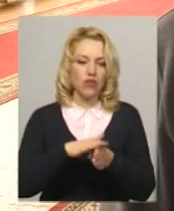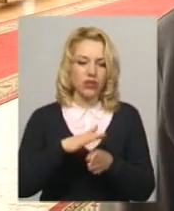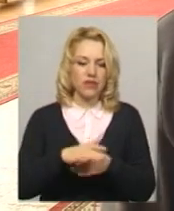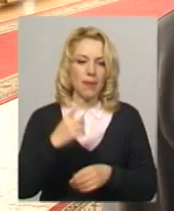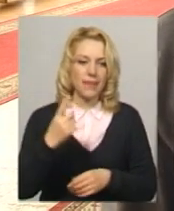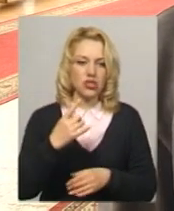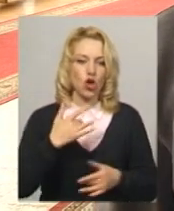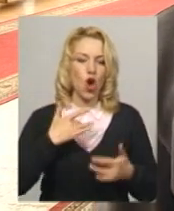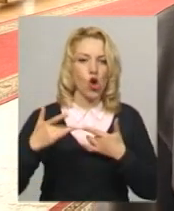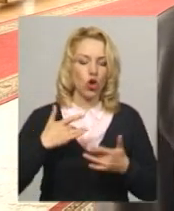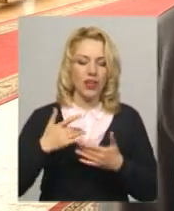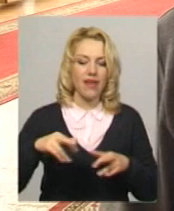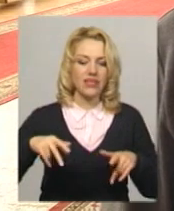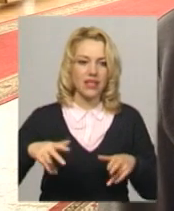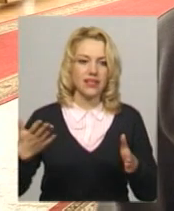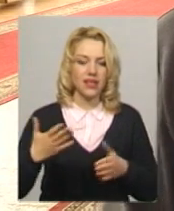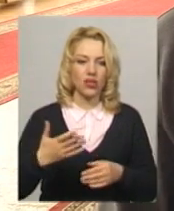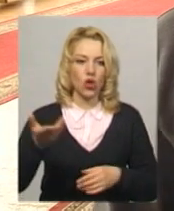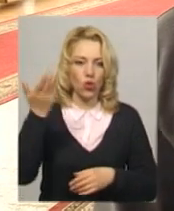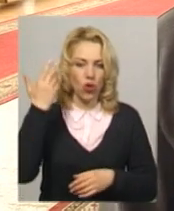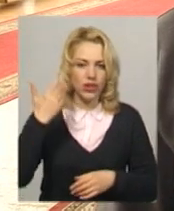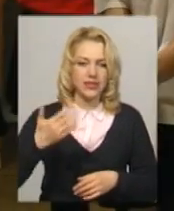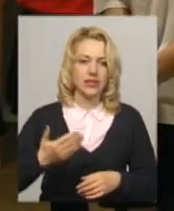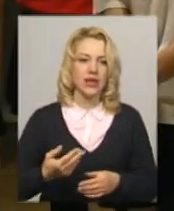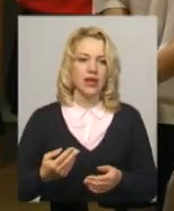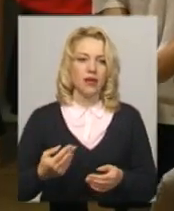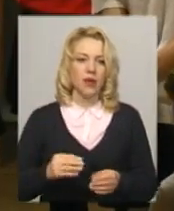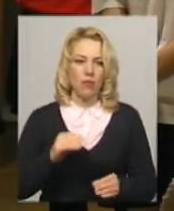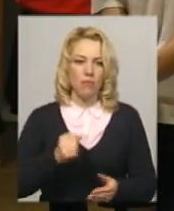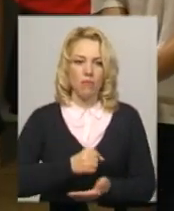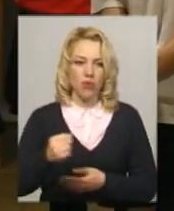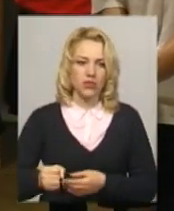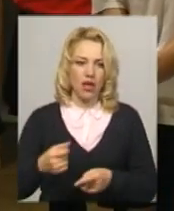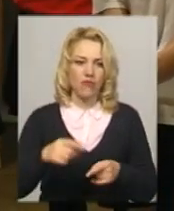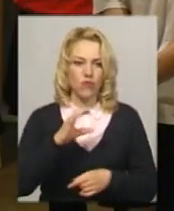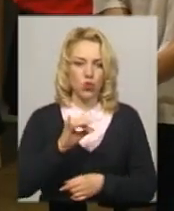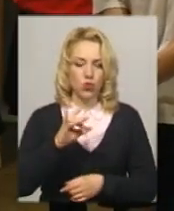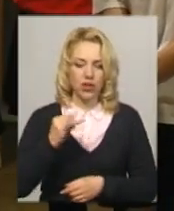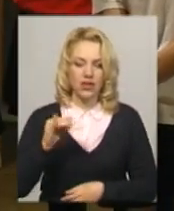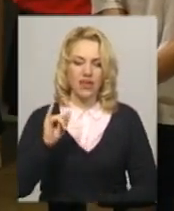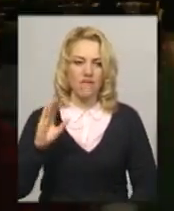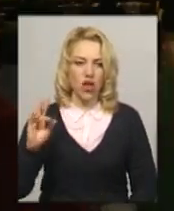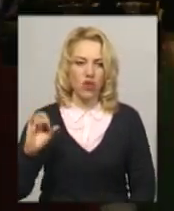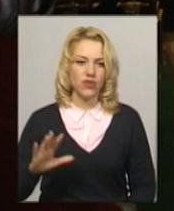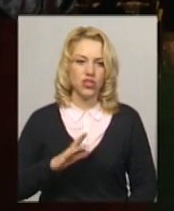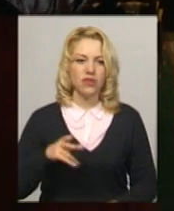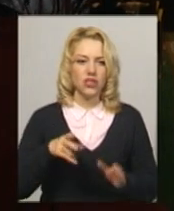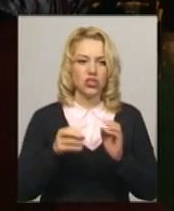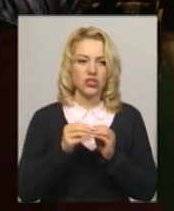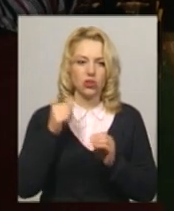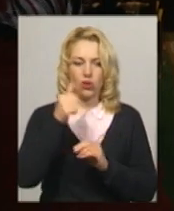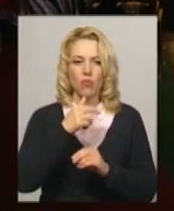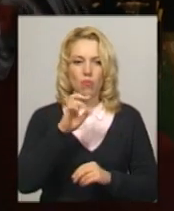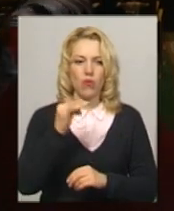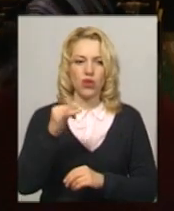ролей в танцях, на яких колись Юрій Іванович поставив ці ролі. На репетицію завітала випускниця Подолянчика 2010 року Уляна